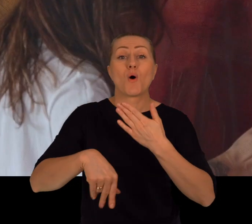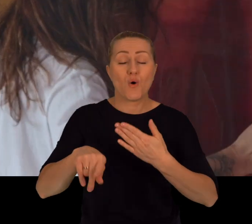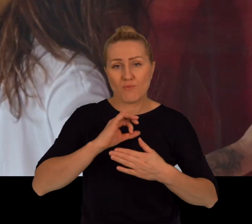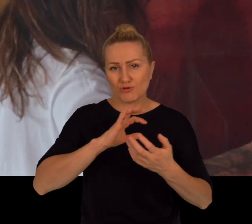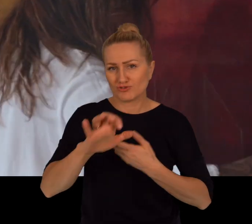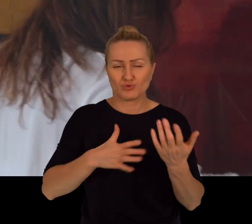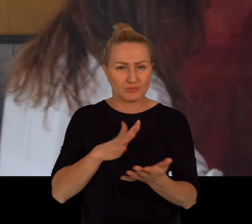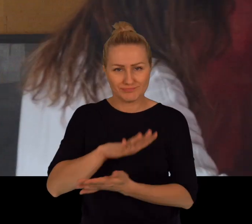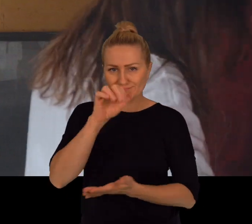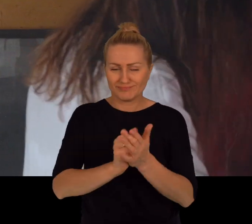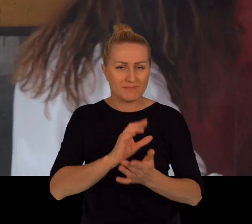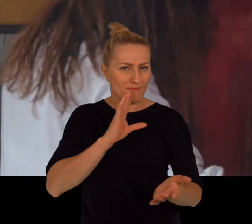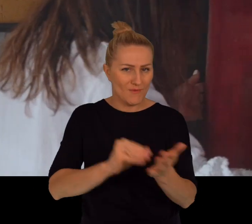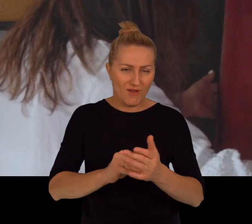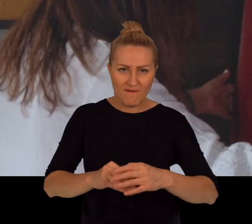świat.